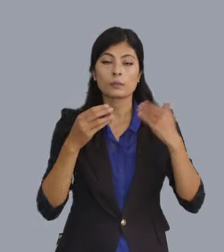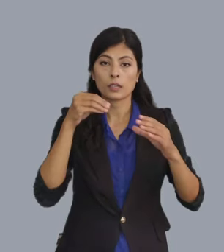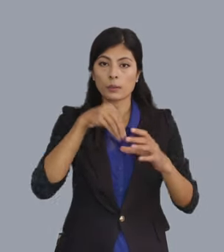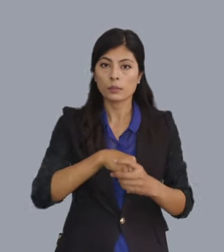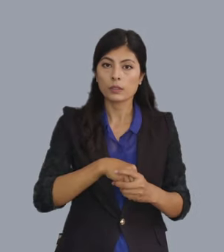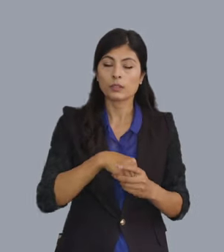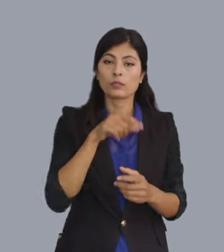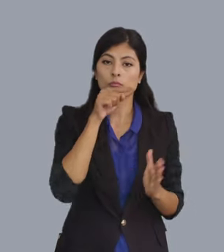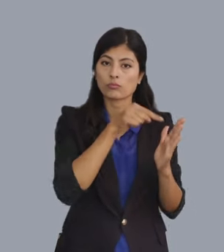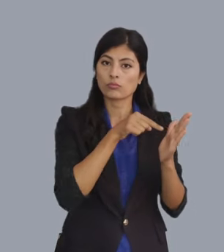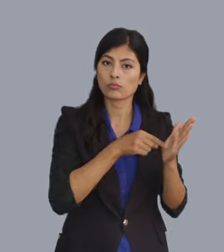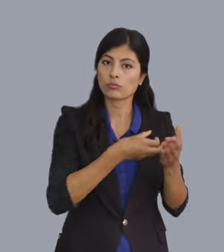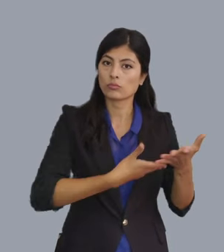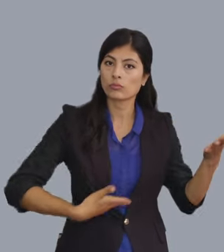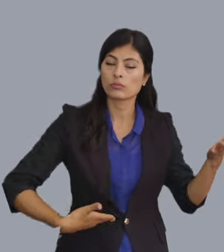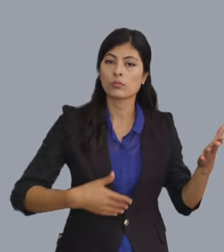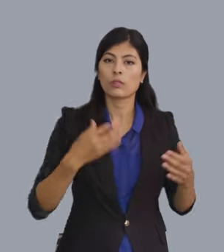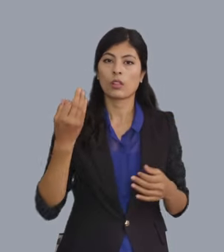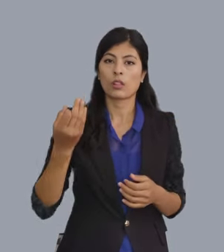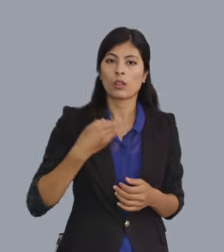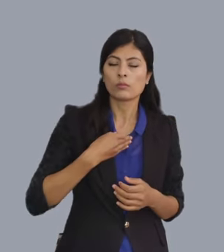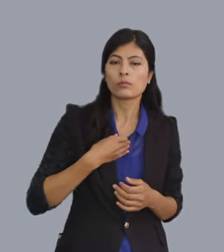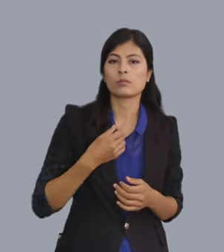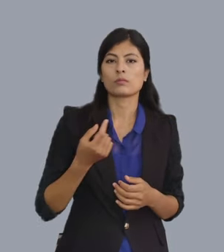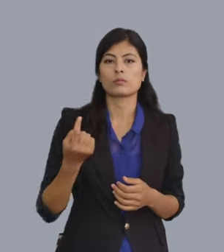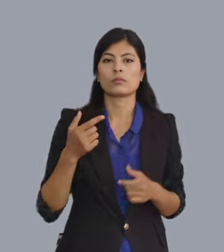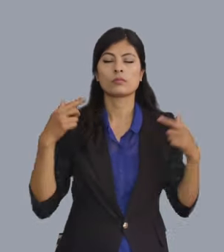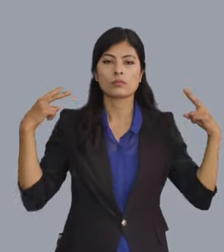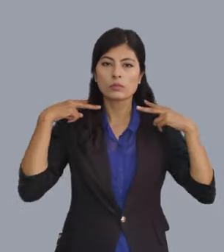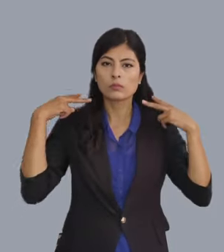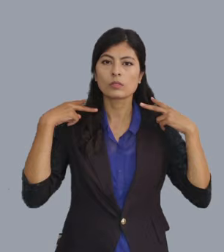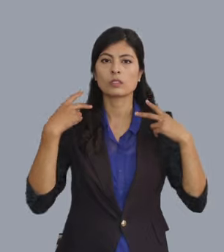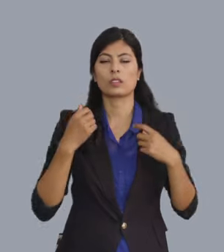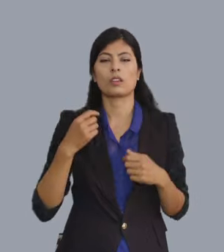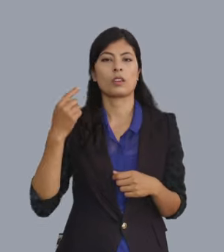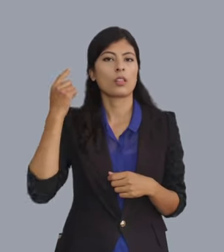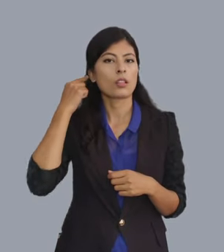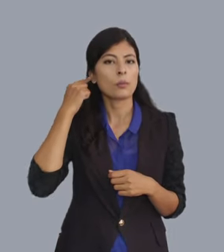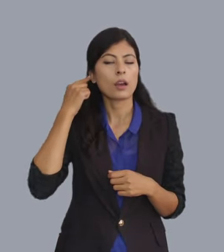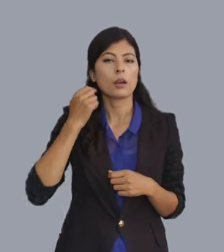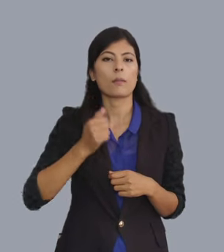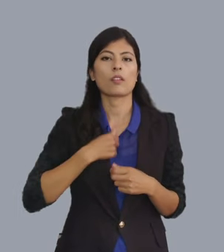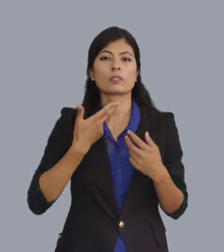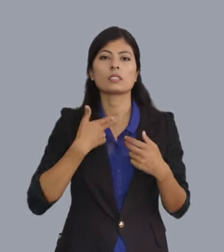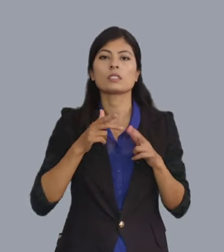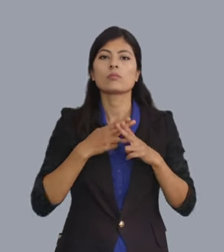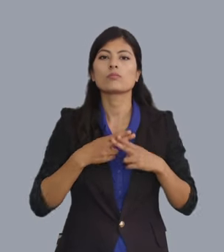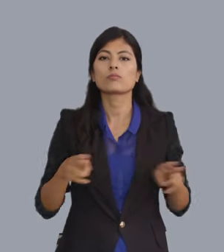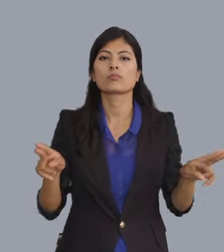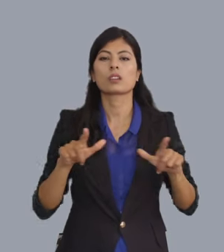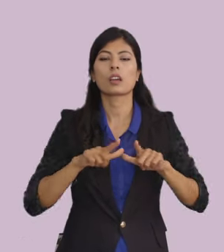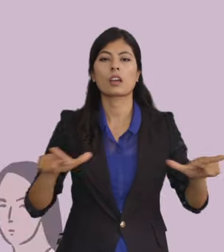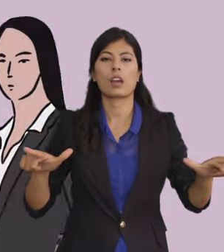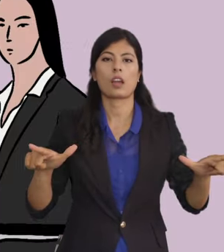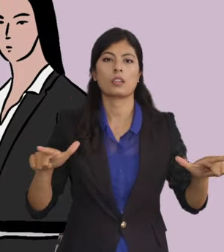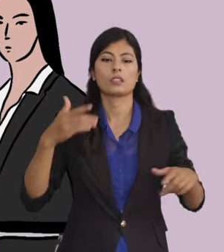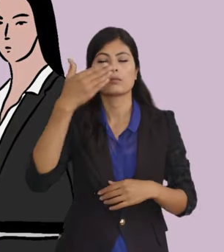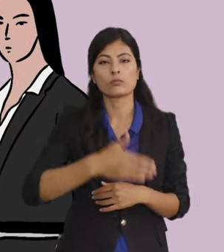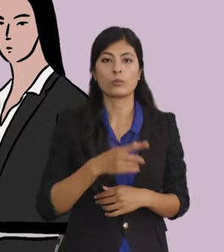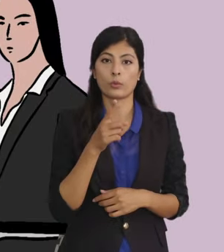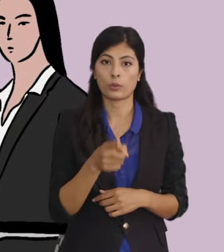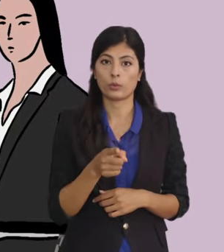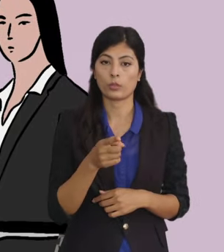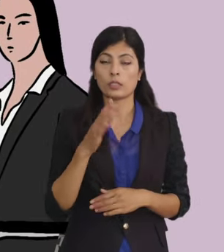उल्लिखित कार्य गर्ने धमकी, दवाब र स्वेच्छा चारी रूपमा वेक्तिको सोतंत्रता माथिको बंदेज समेथ हो